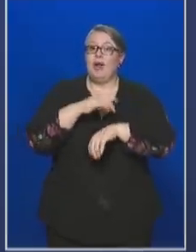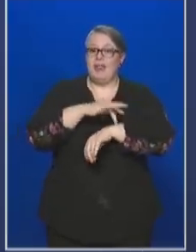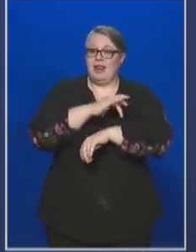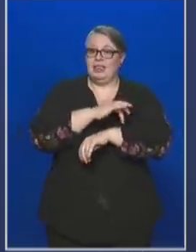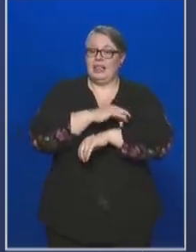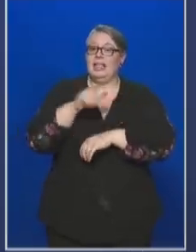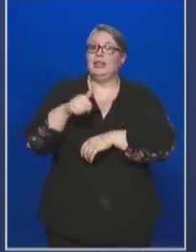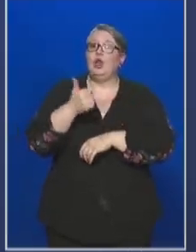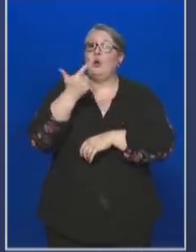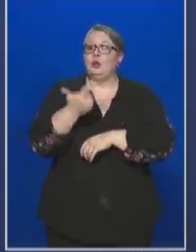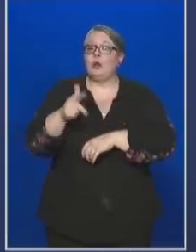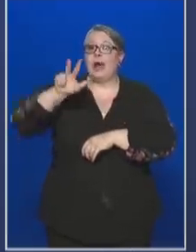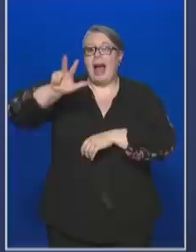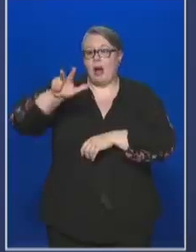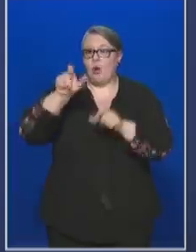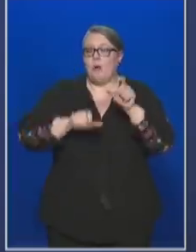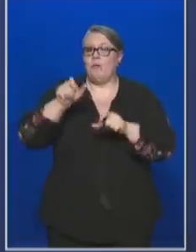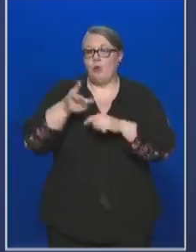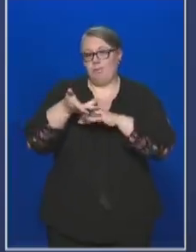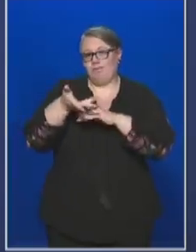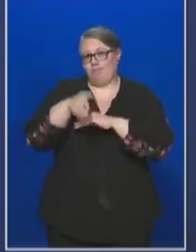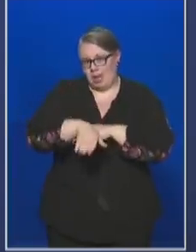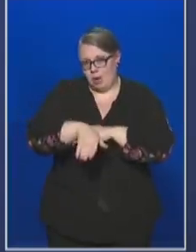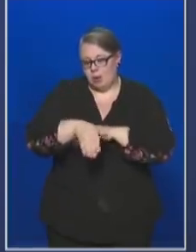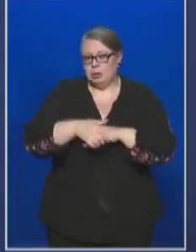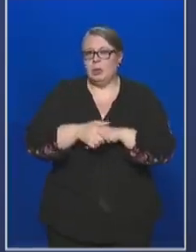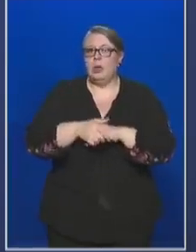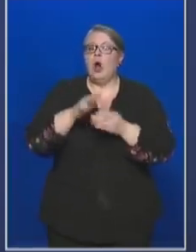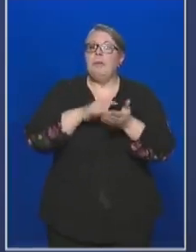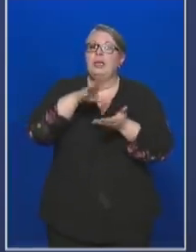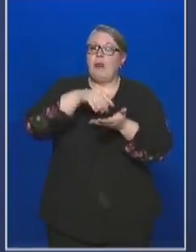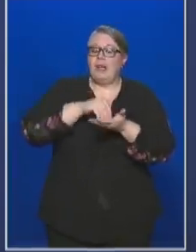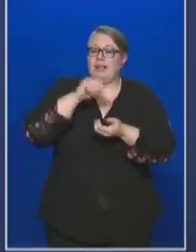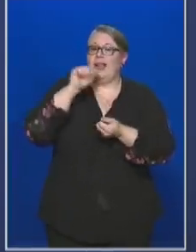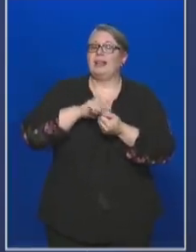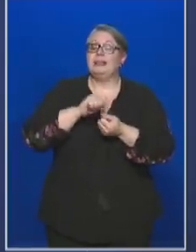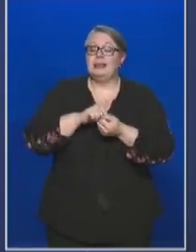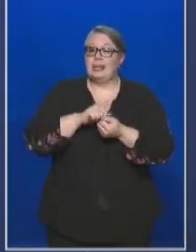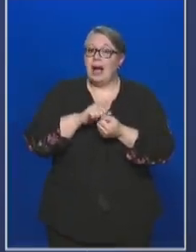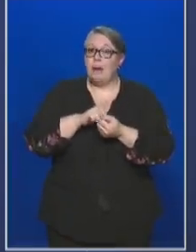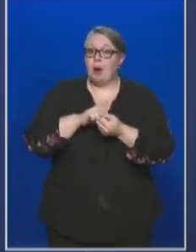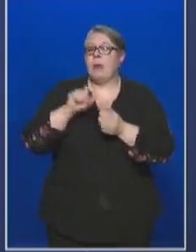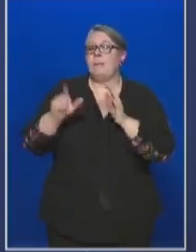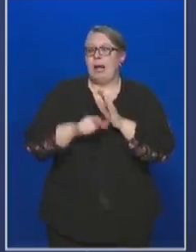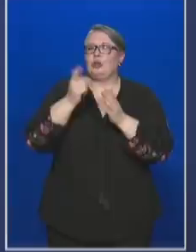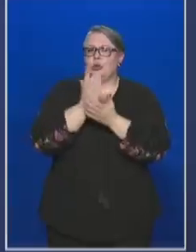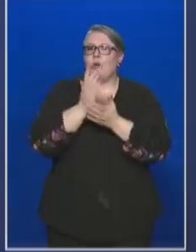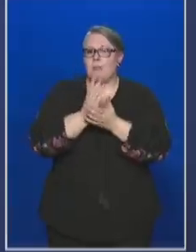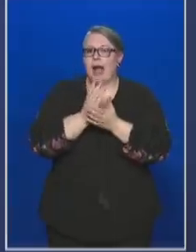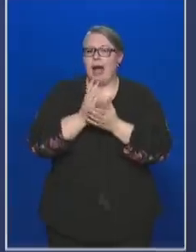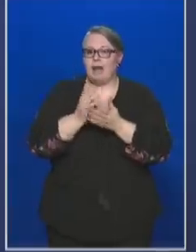és 23 fő hunyt el. A mintavételek száma, amelyet másodjára most